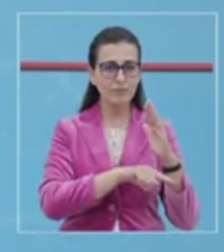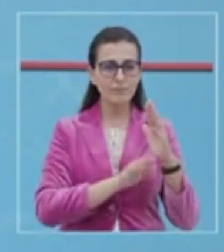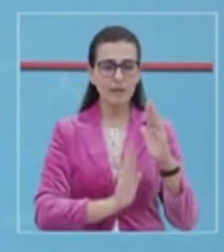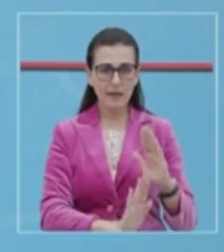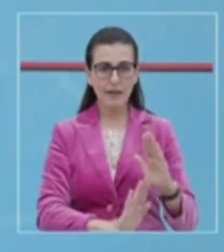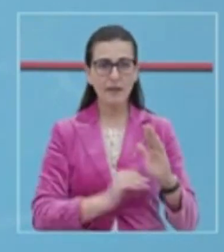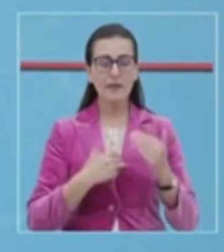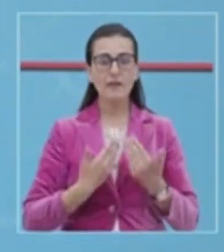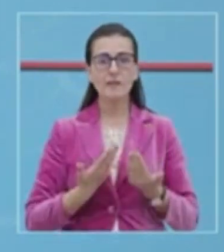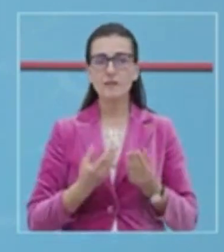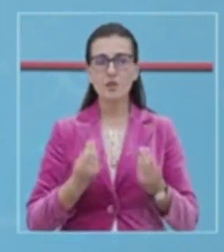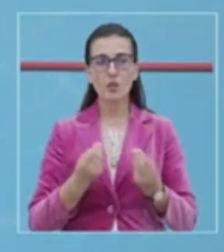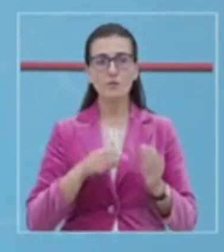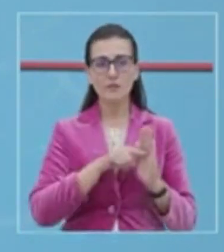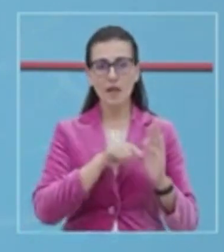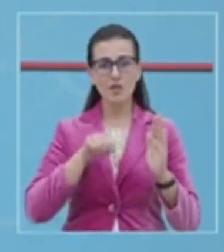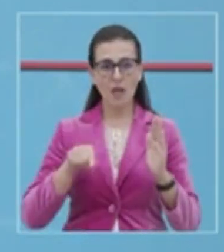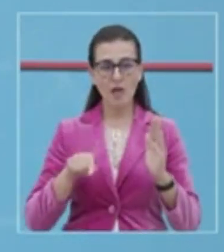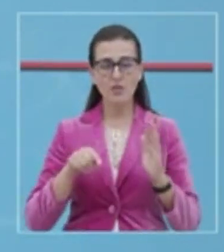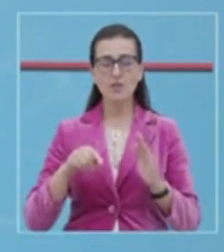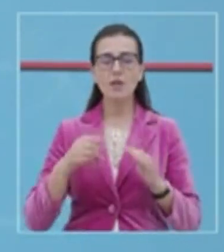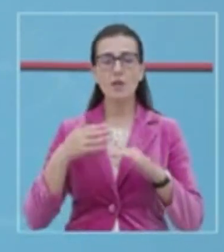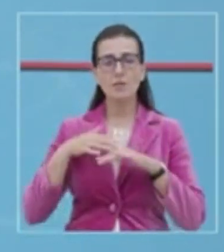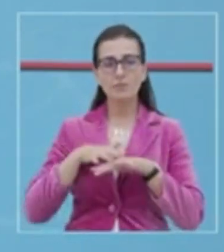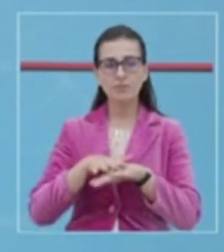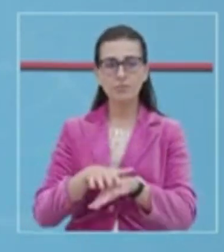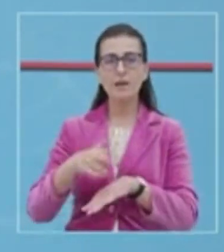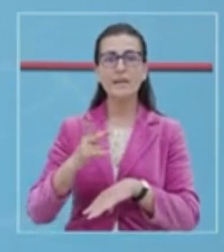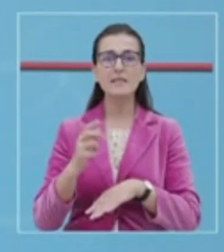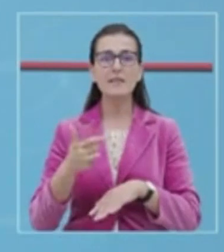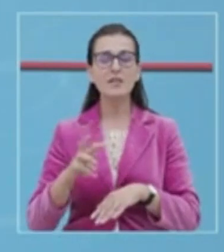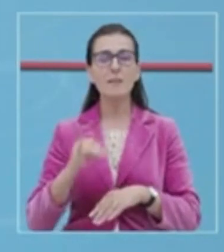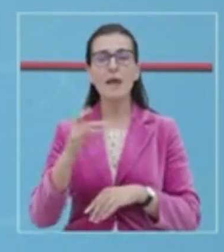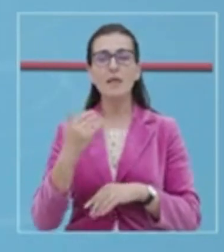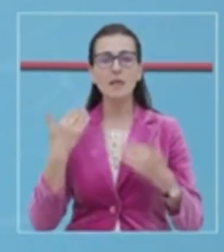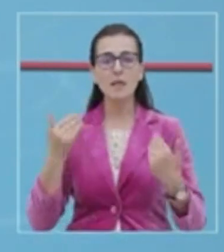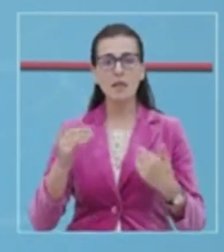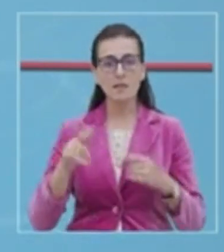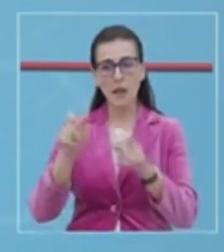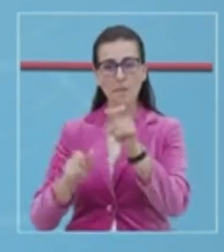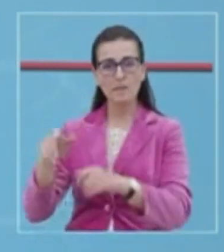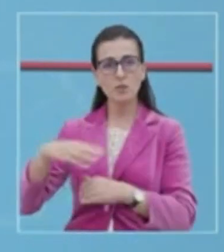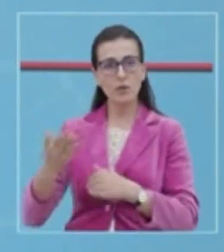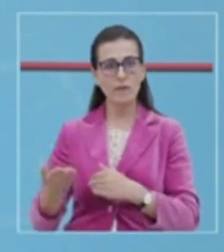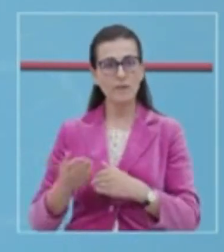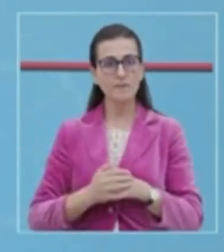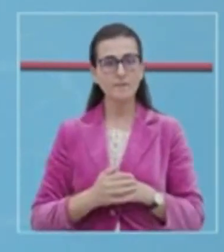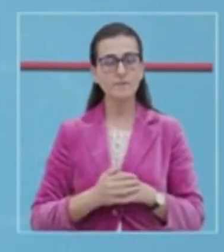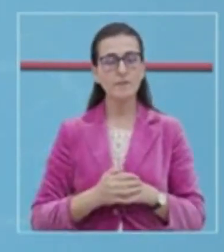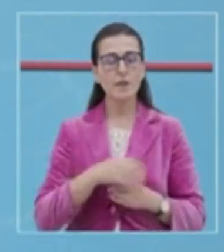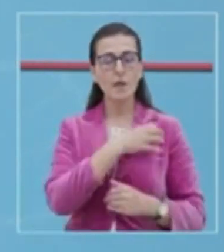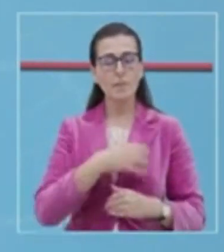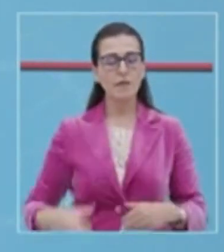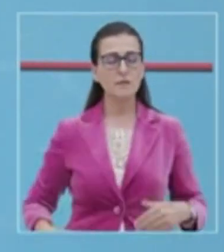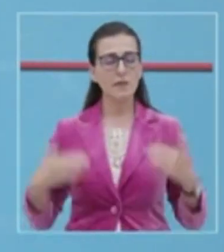regullave nga kushtdo, do të konsiderohet rezik për jetën dhe shëndetimet të tjerve. Ministria e shëndetësiz dhe mbrojtje